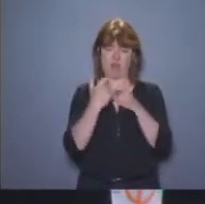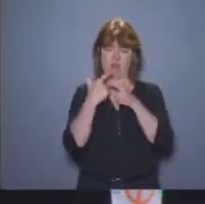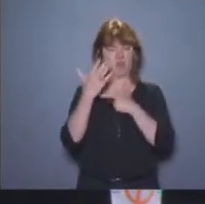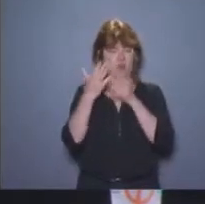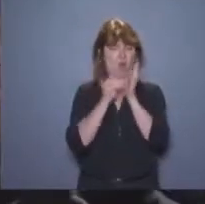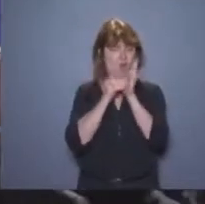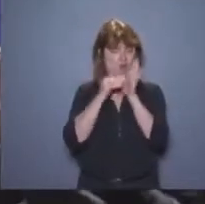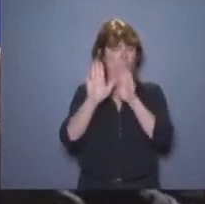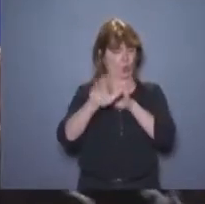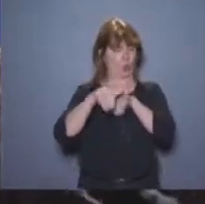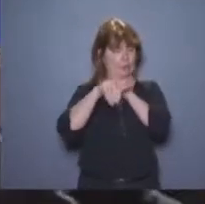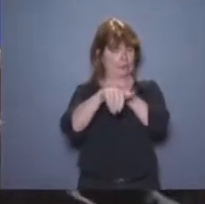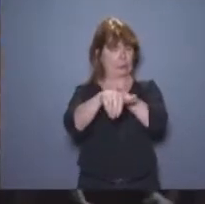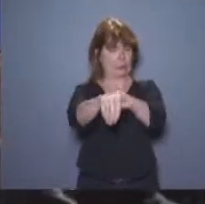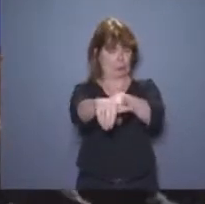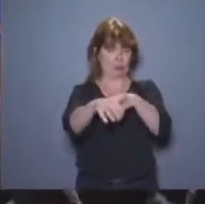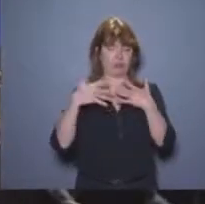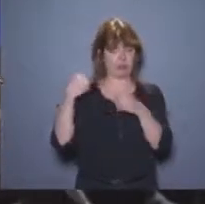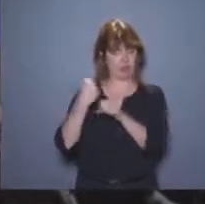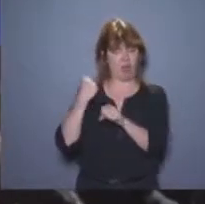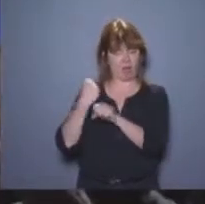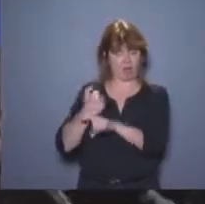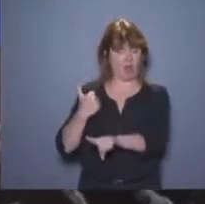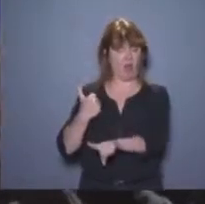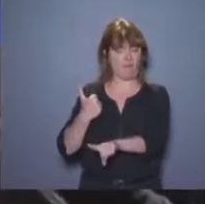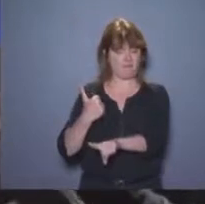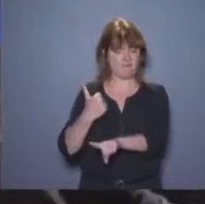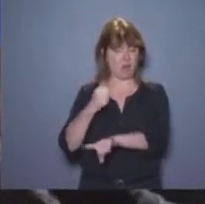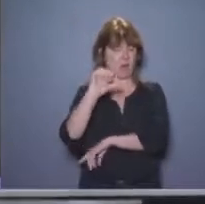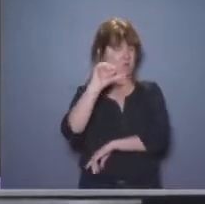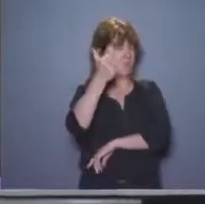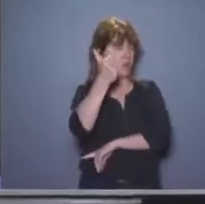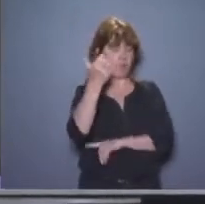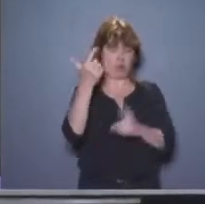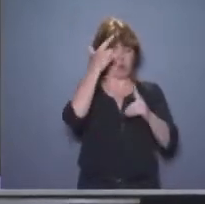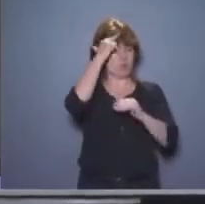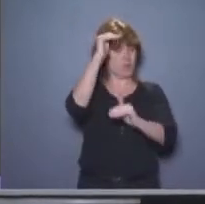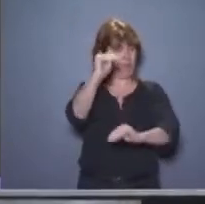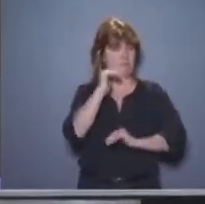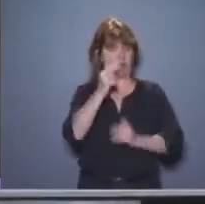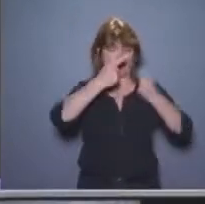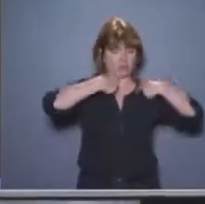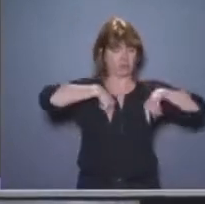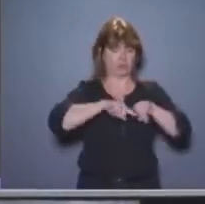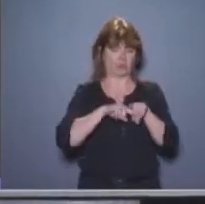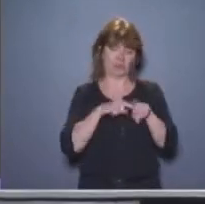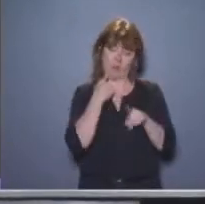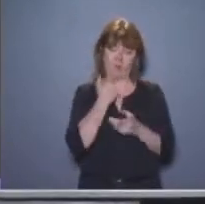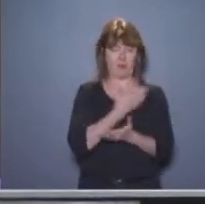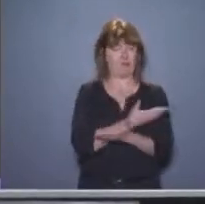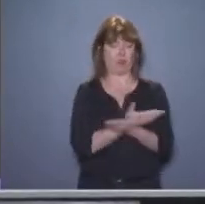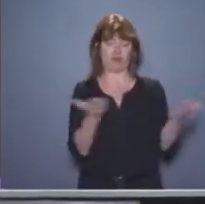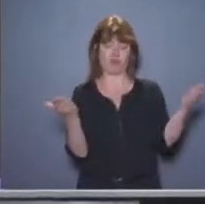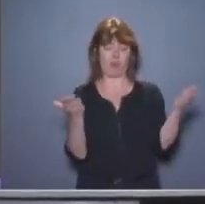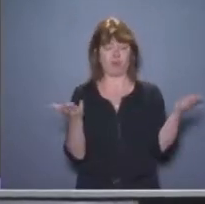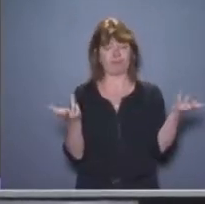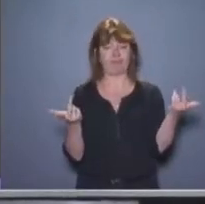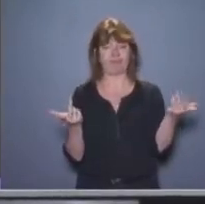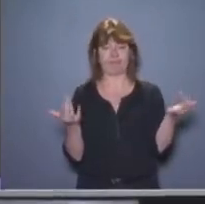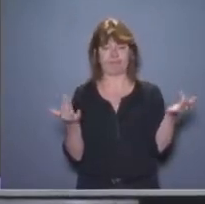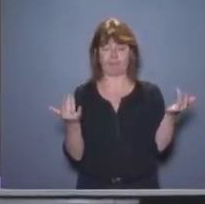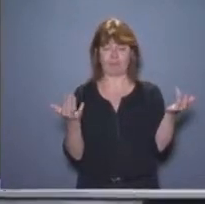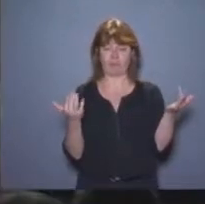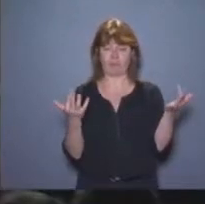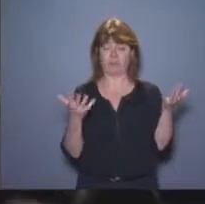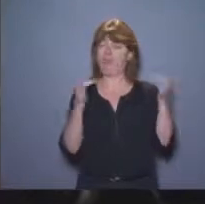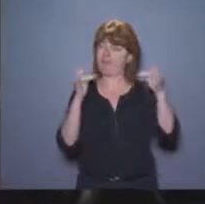on a fait un beau travail, et là on va continuer. Ce beau travail, c'est d'abord d'avoir